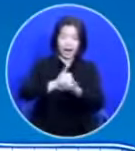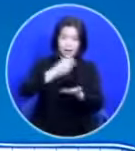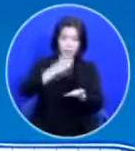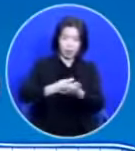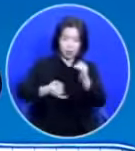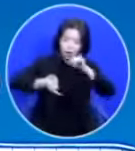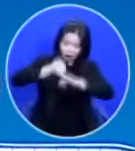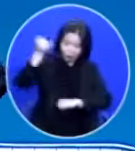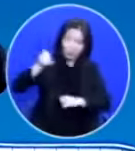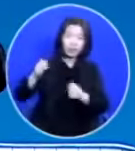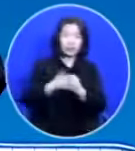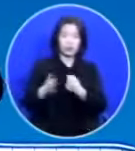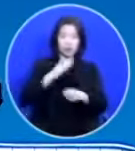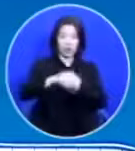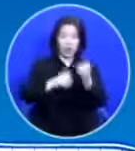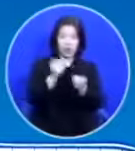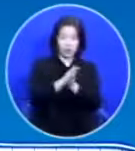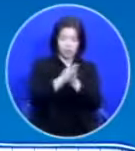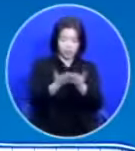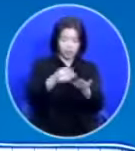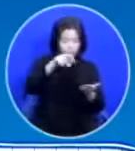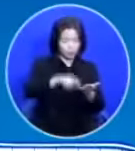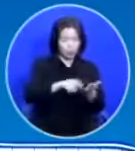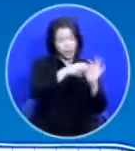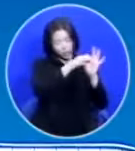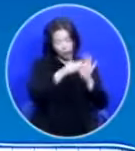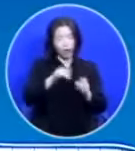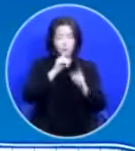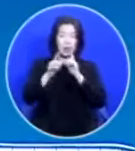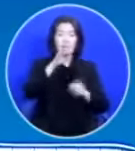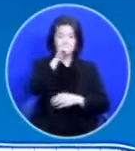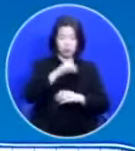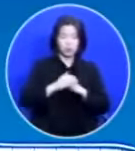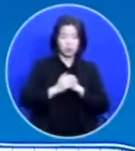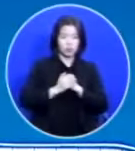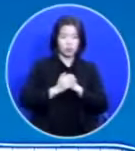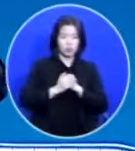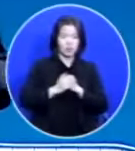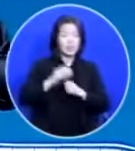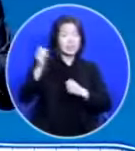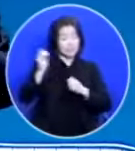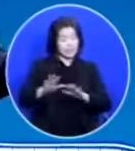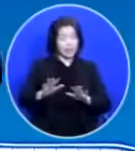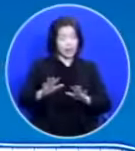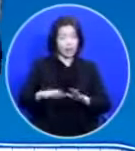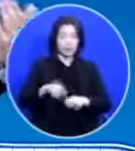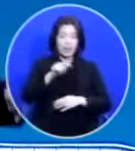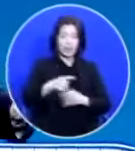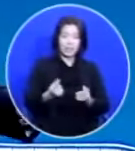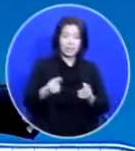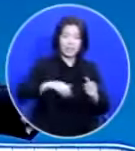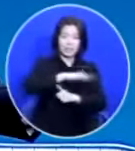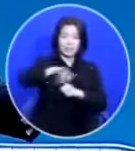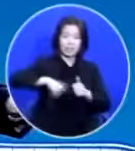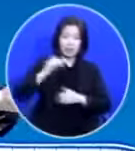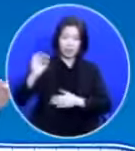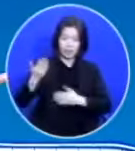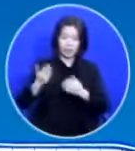때문이라고 성경은 계속해서 말씀하고 있습니다 자 이렇게 상황이 되니까